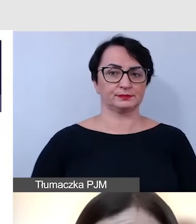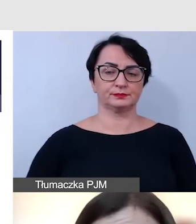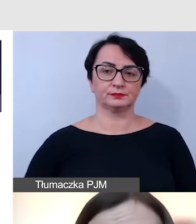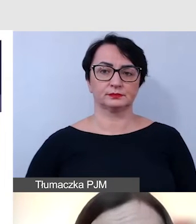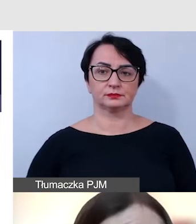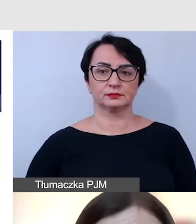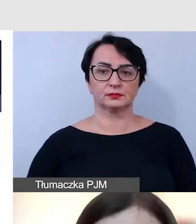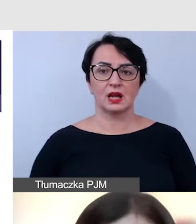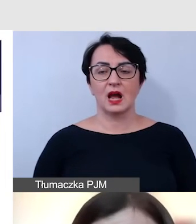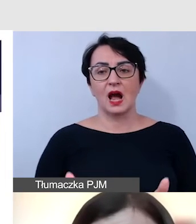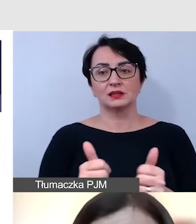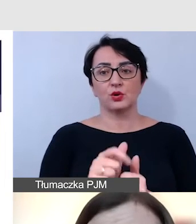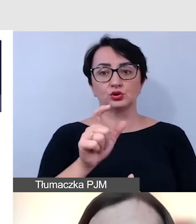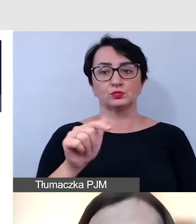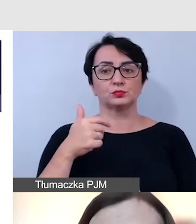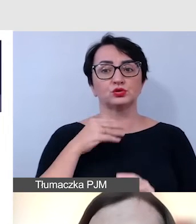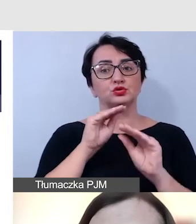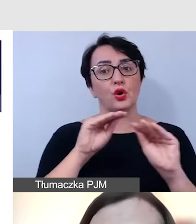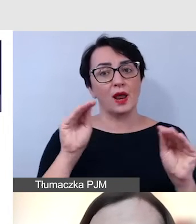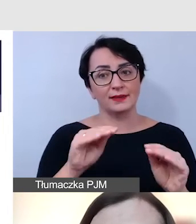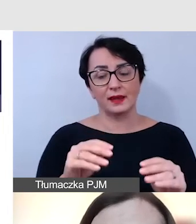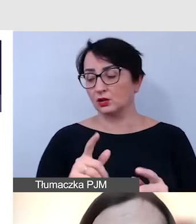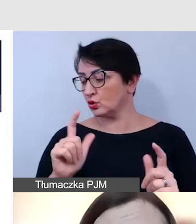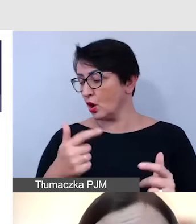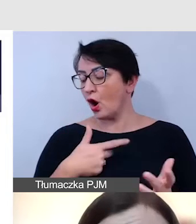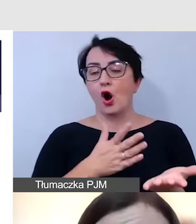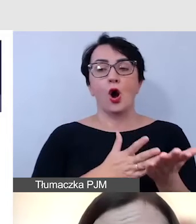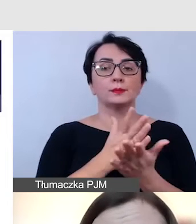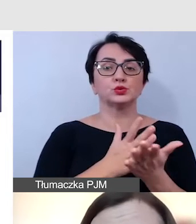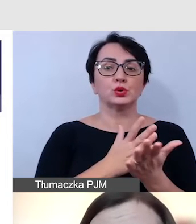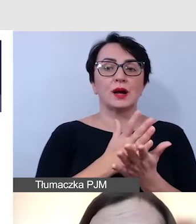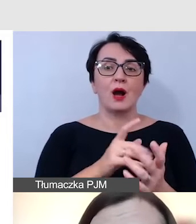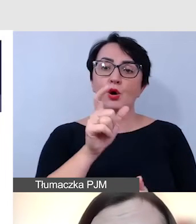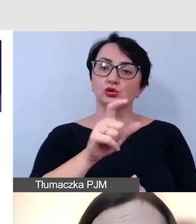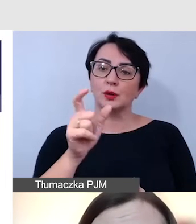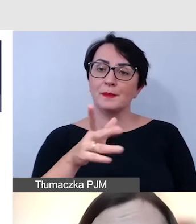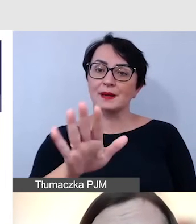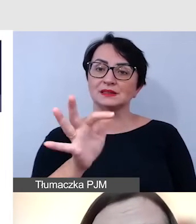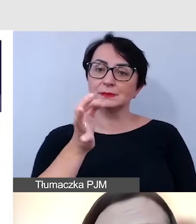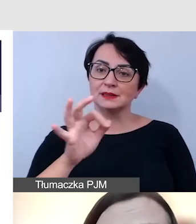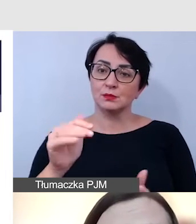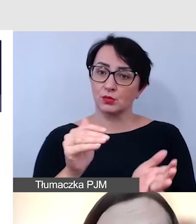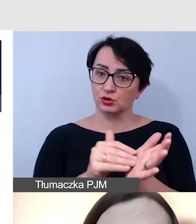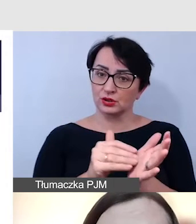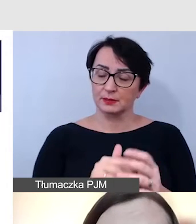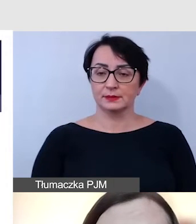Asystenci muszą być przeszkoleni z obsługi osoby ze szczególnymi potrzebami.